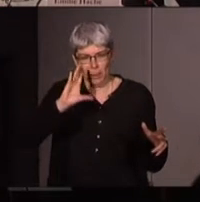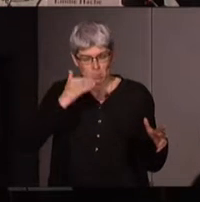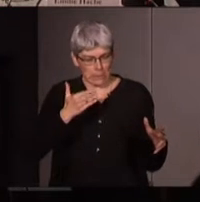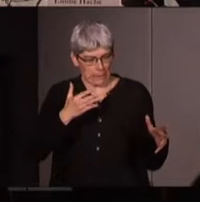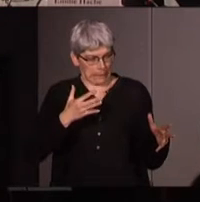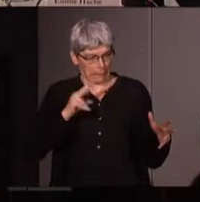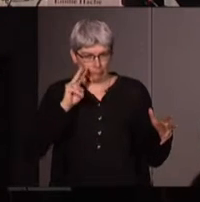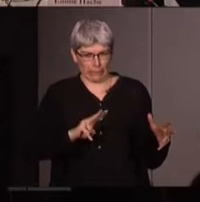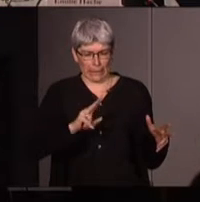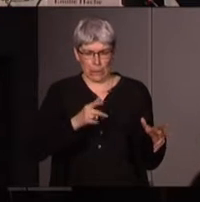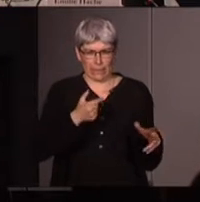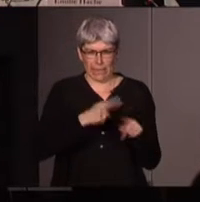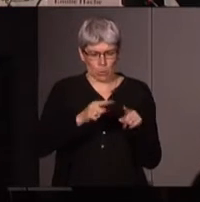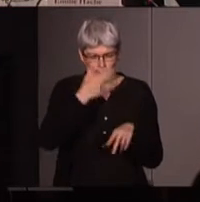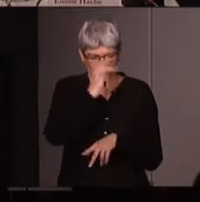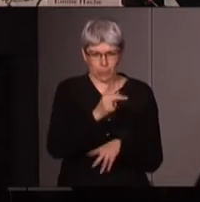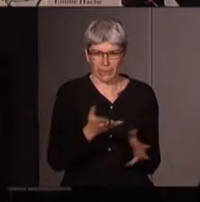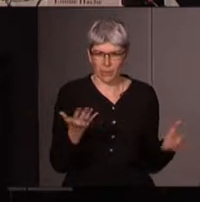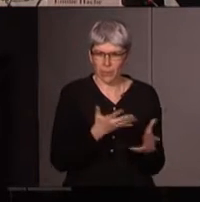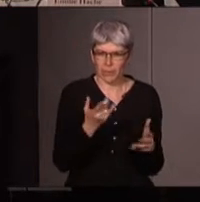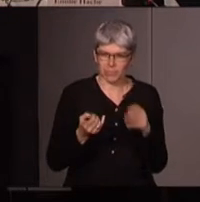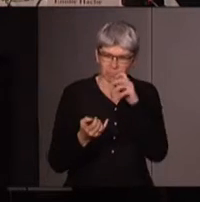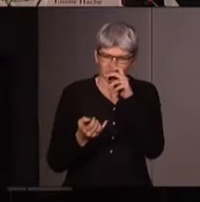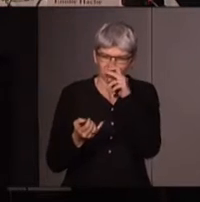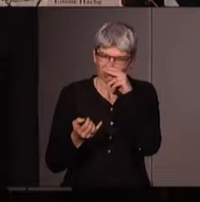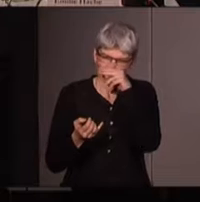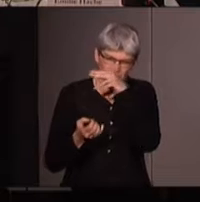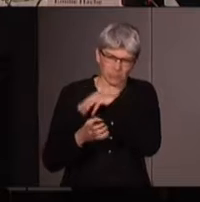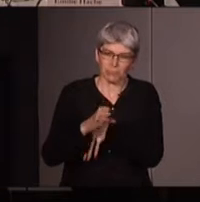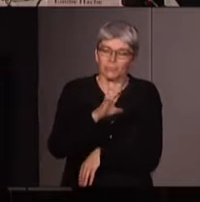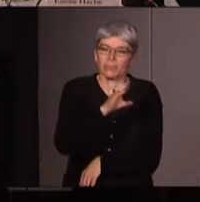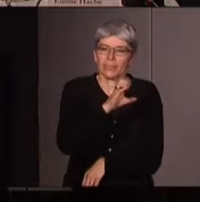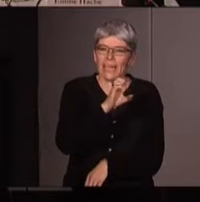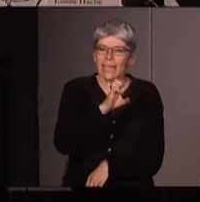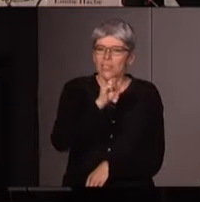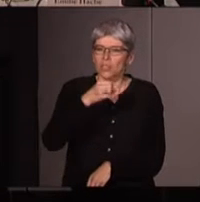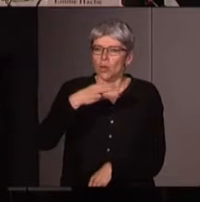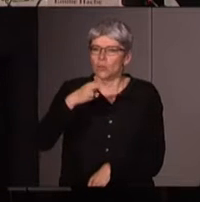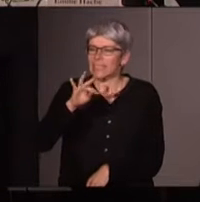empêché de comprendre une partie de ce que vous dites c'est celui d'existentiel essentialisme